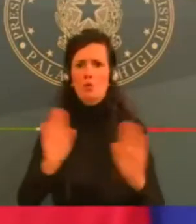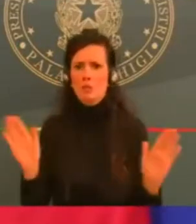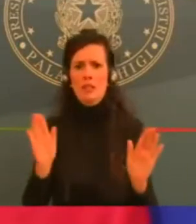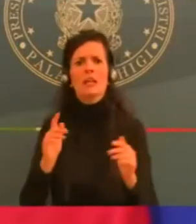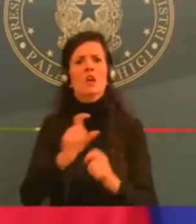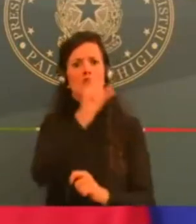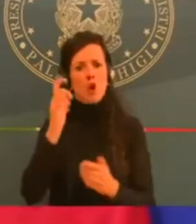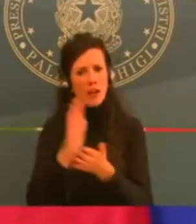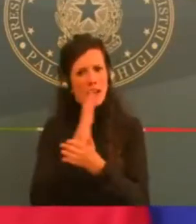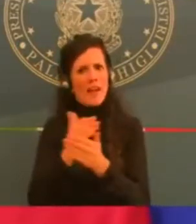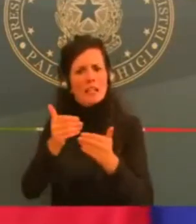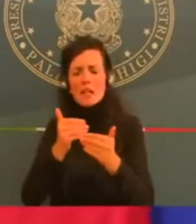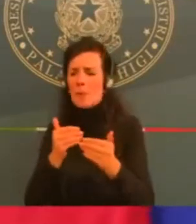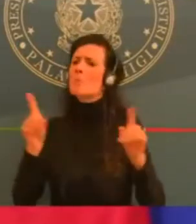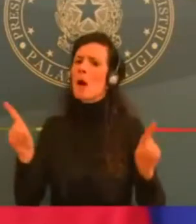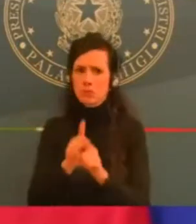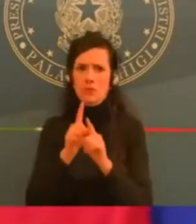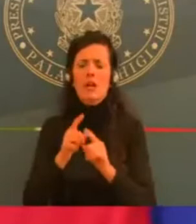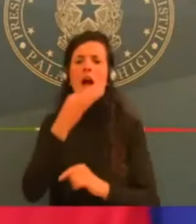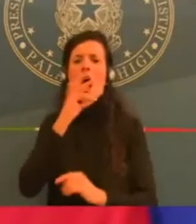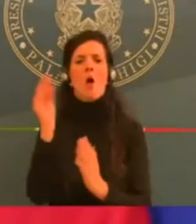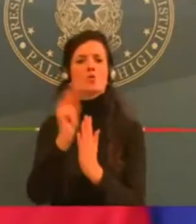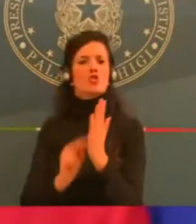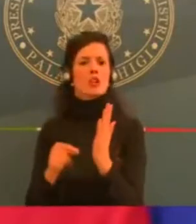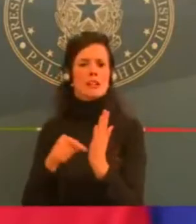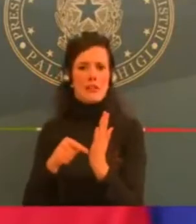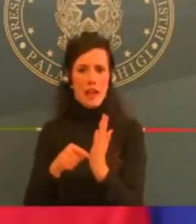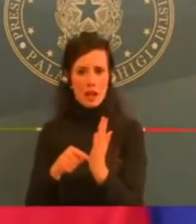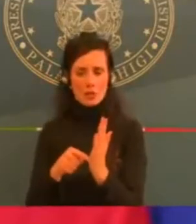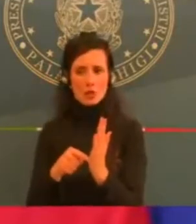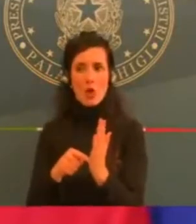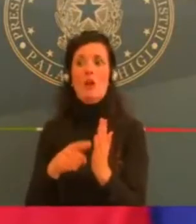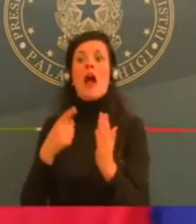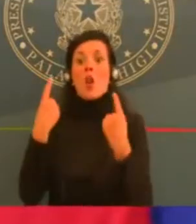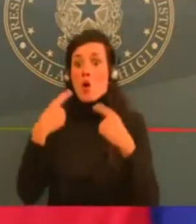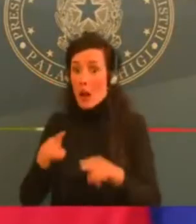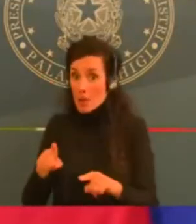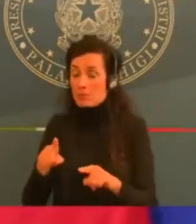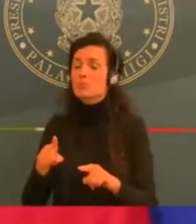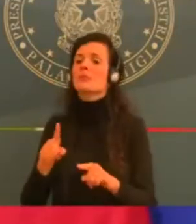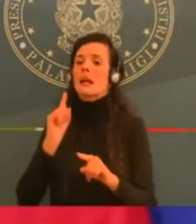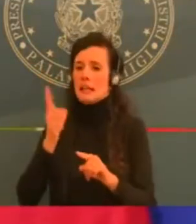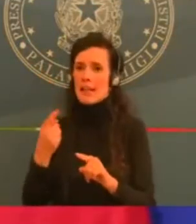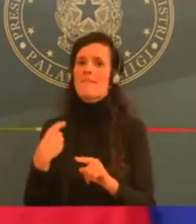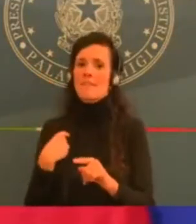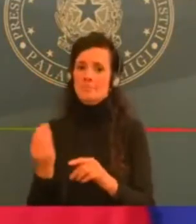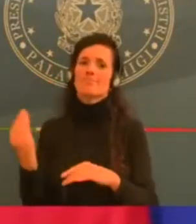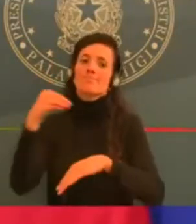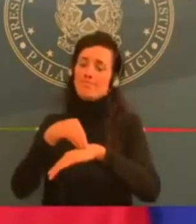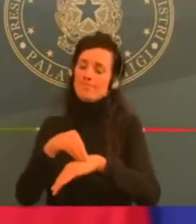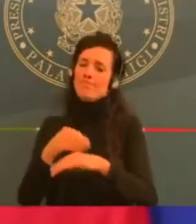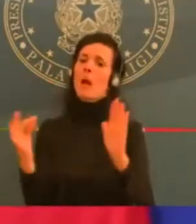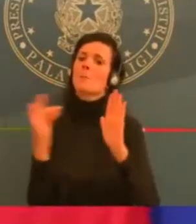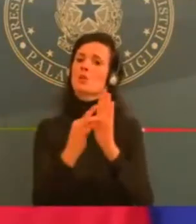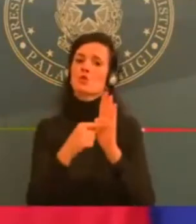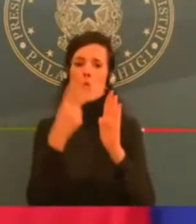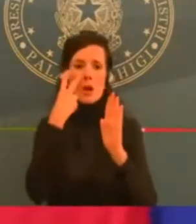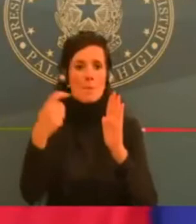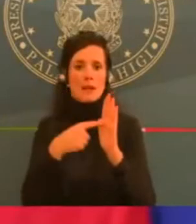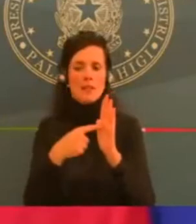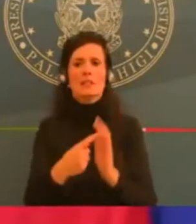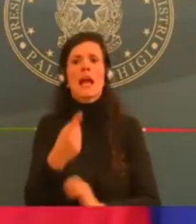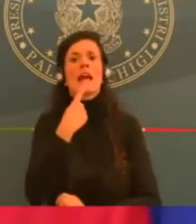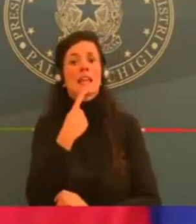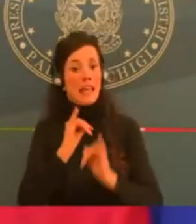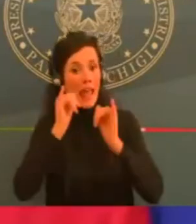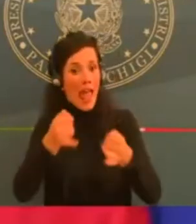chi circola per strada dichiarerà dove va, se va in un'abitazione si potrà poi verificare eventualmente dopo,